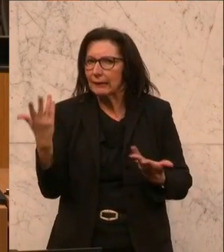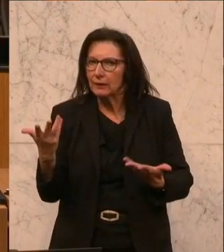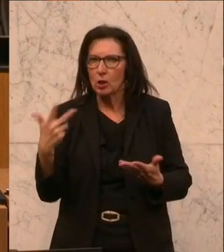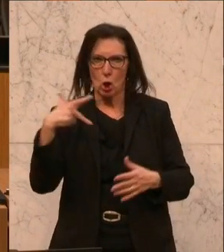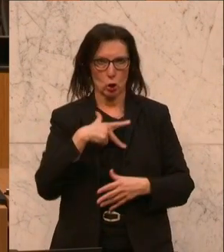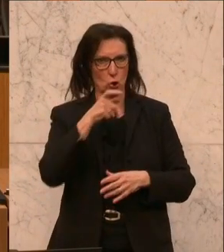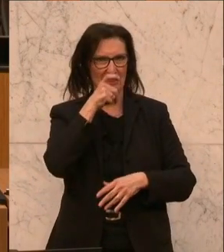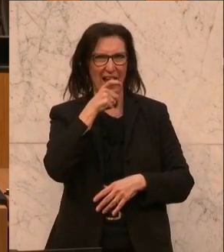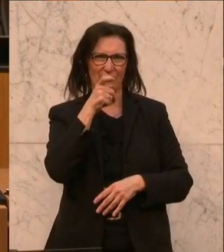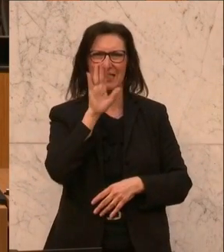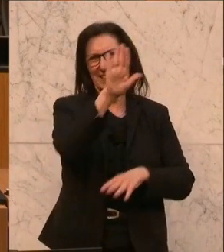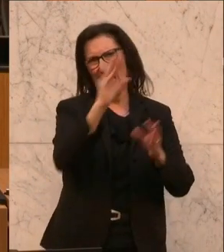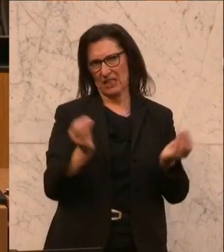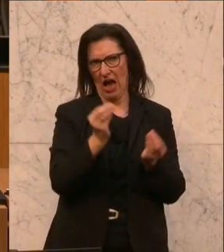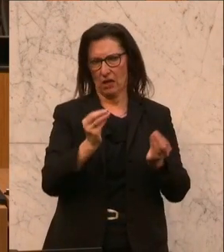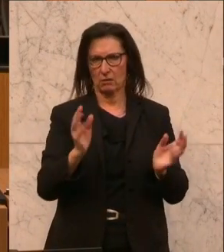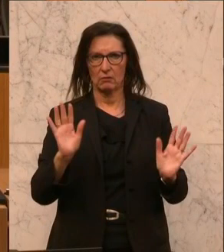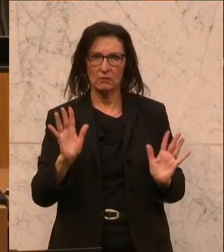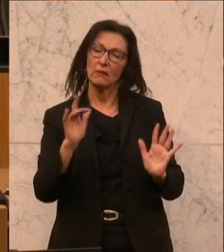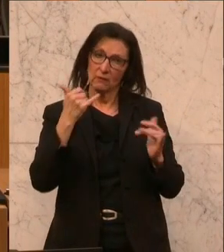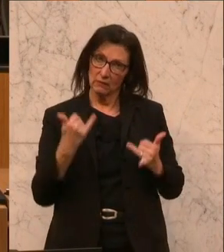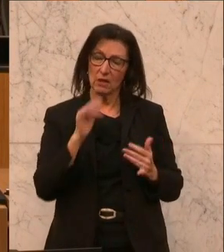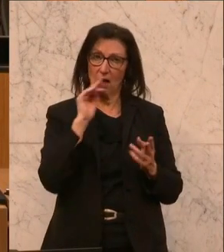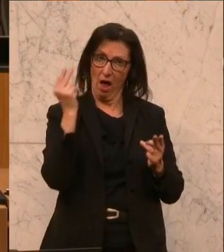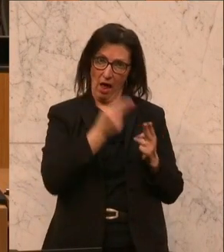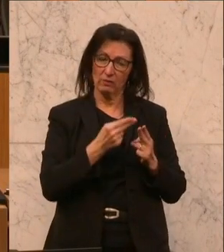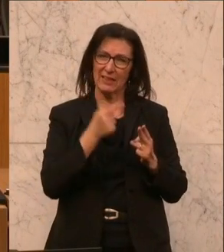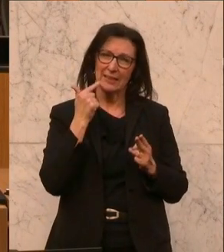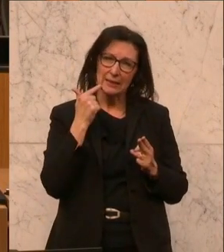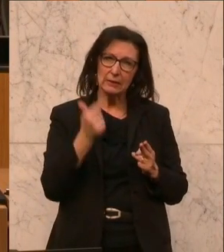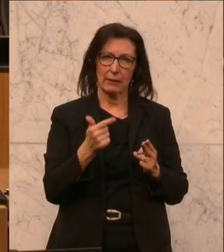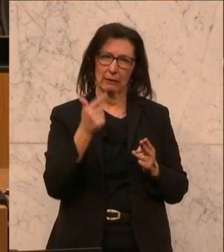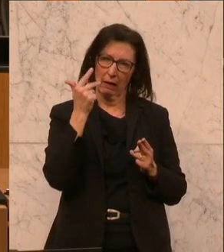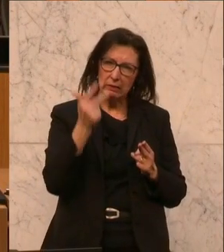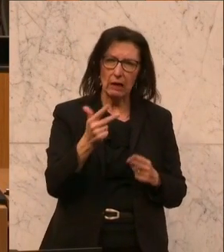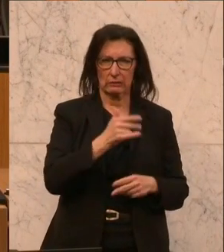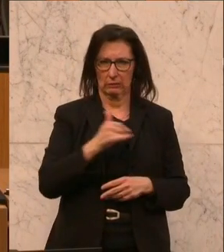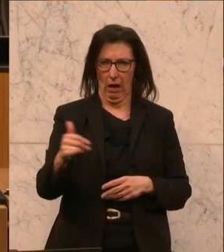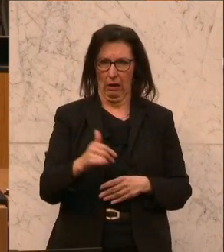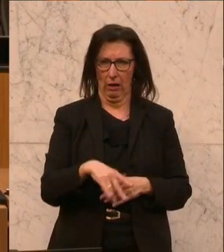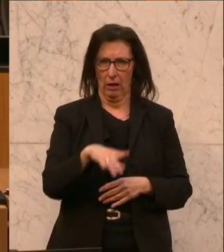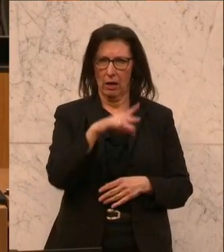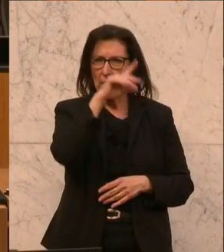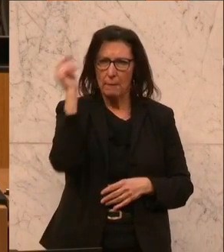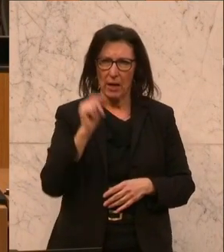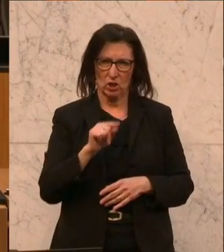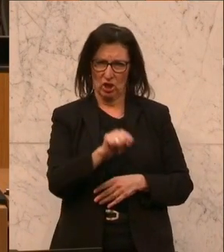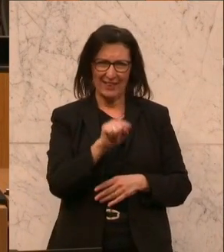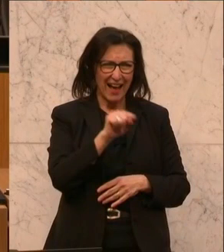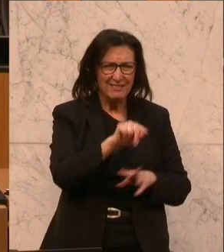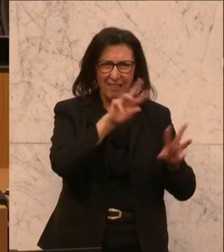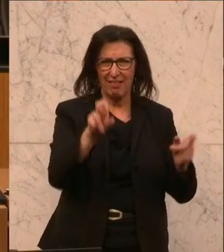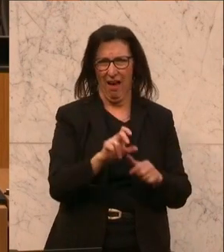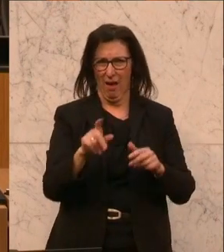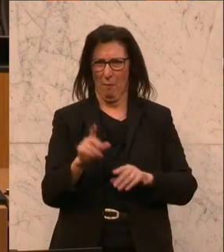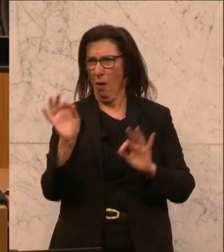Sozialversicherung zuständig ist, dann sage ich Ihnen etwas. Seit 20, seit 30 Jahren hören die Menschen bei diesem wie bei anderen Themen,